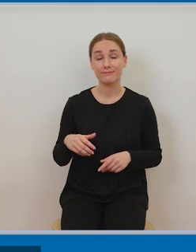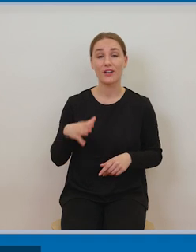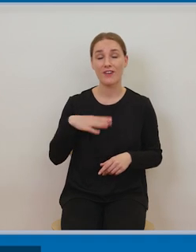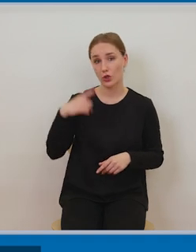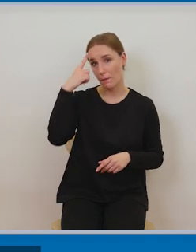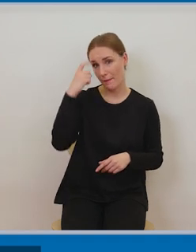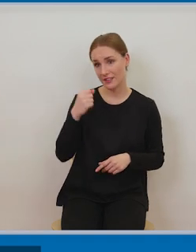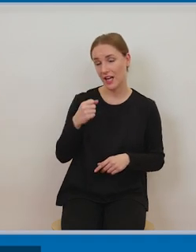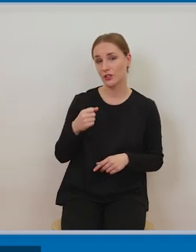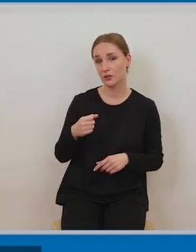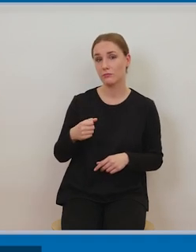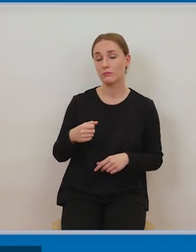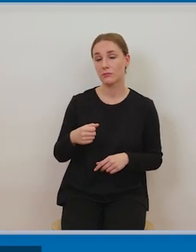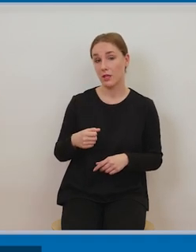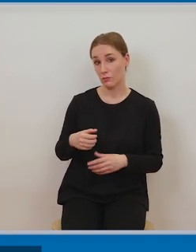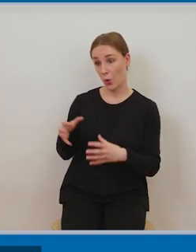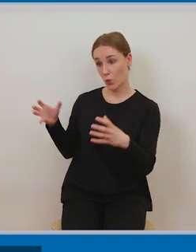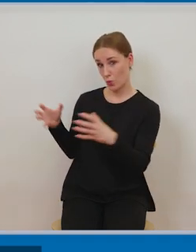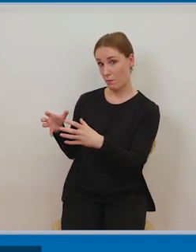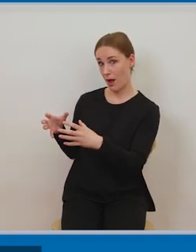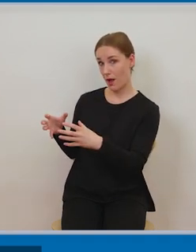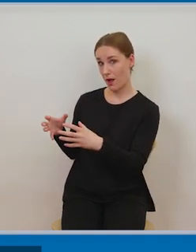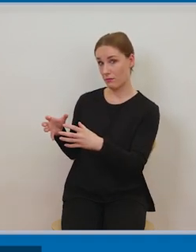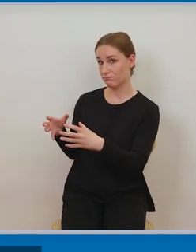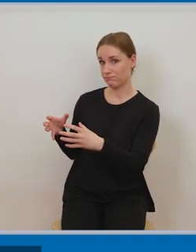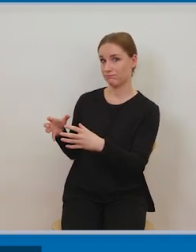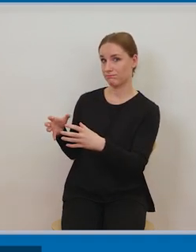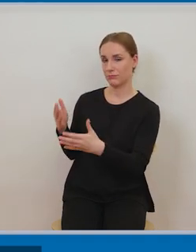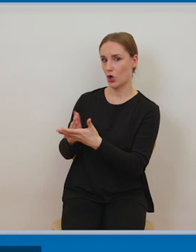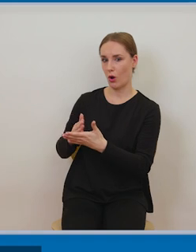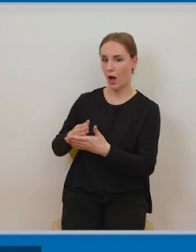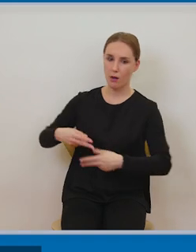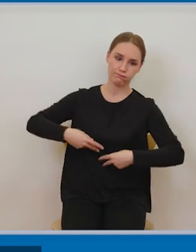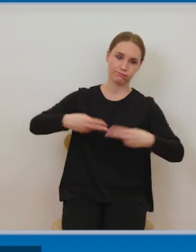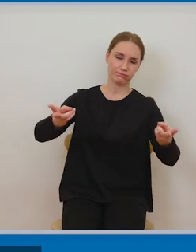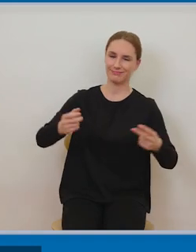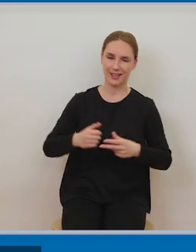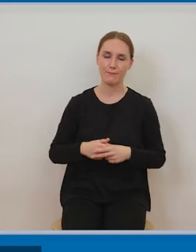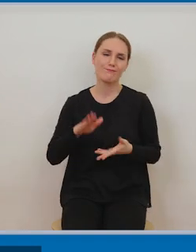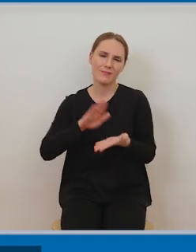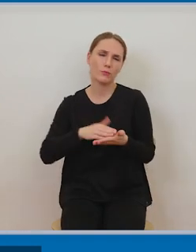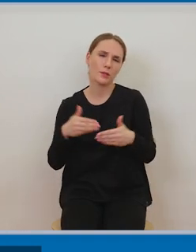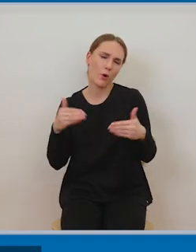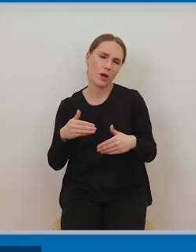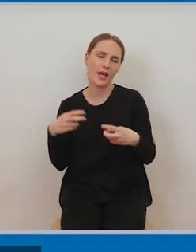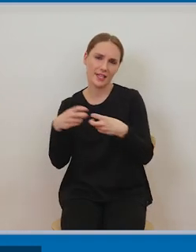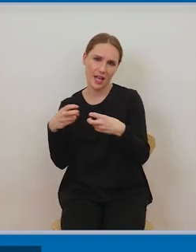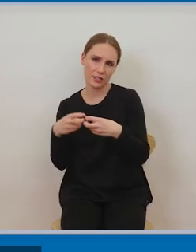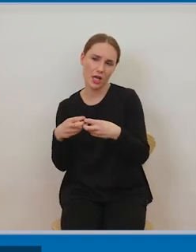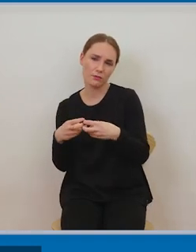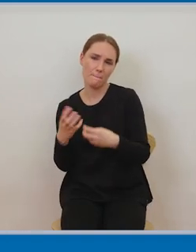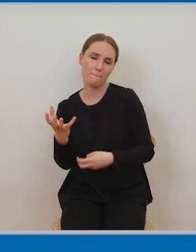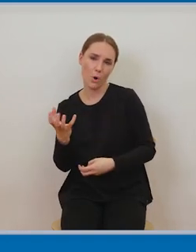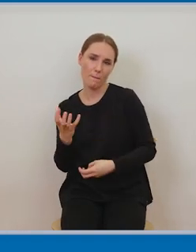internetowych jakichś komunikatorach jakichś czatach na jakichś portalach tutaj już nie mamy tego zamkniętego